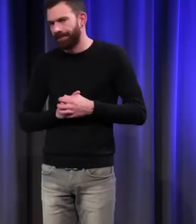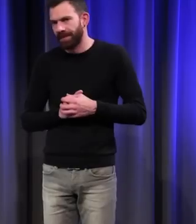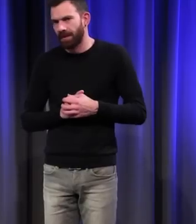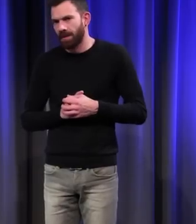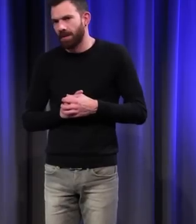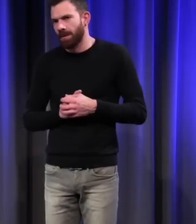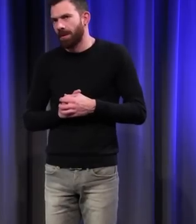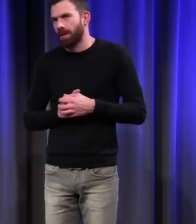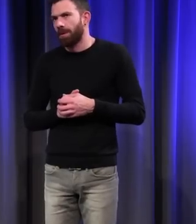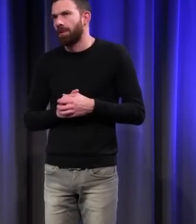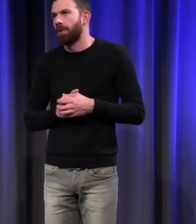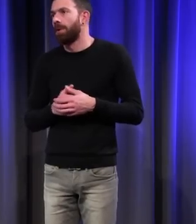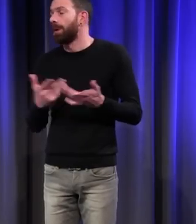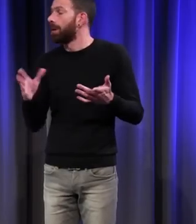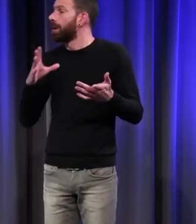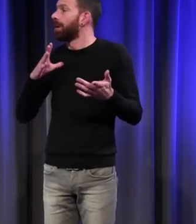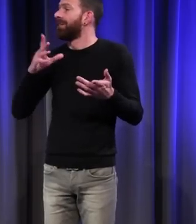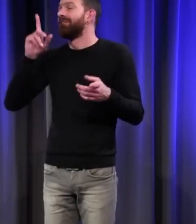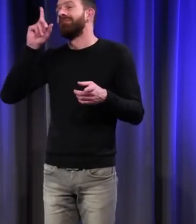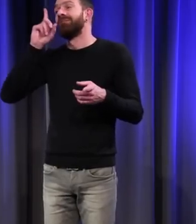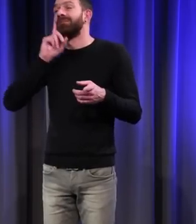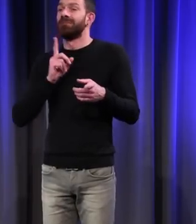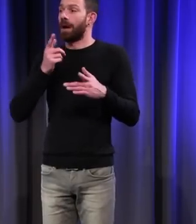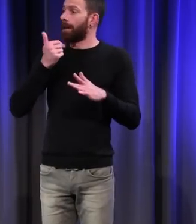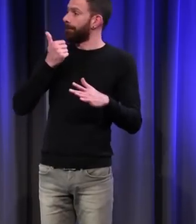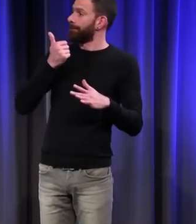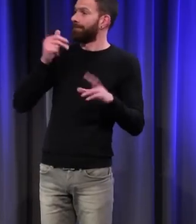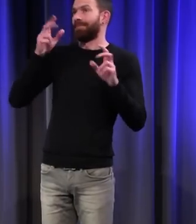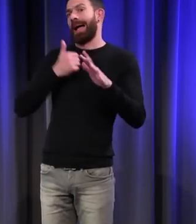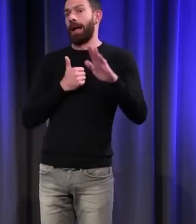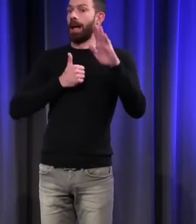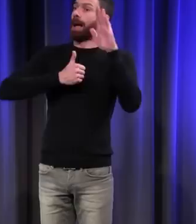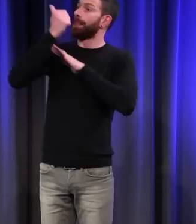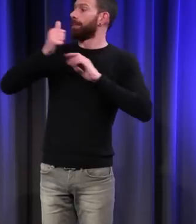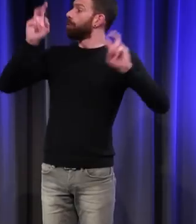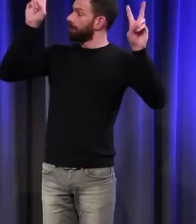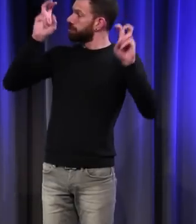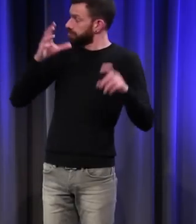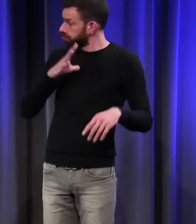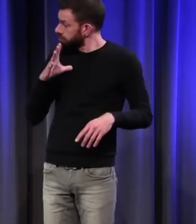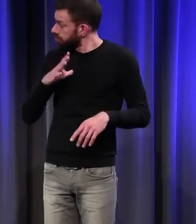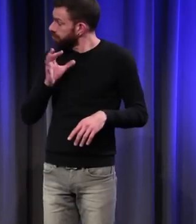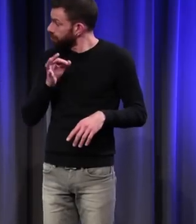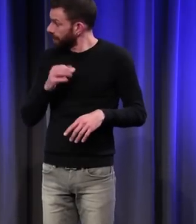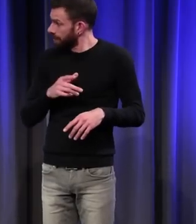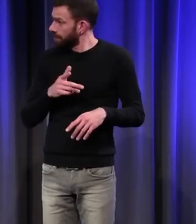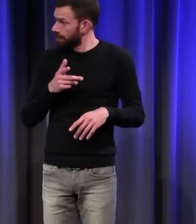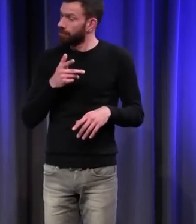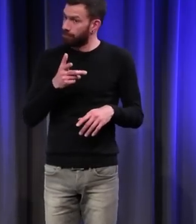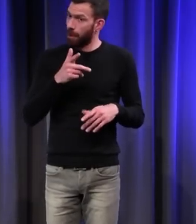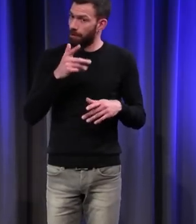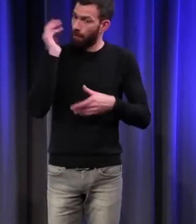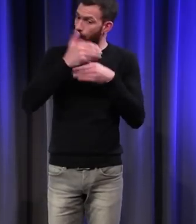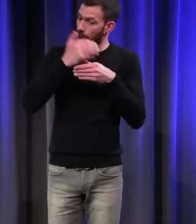Mais des femmes qu'on appellerait indépendantes, ça existe au Moyen-Âge. Il y a même beaucoup qui laissent des